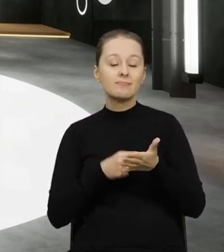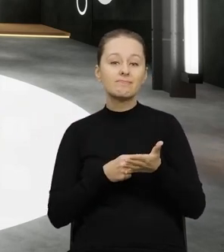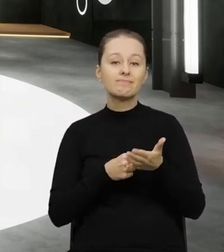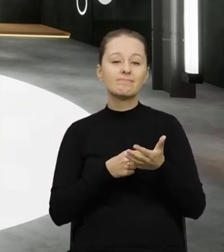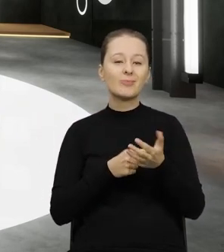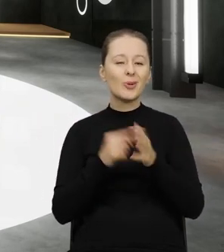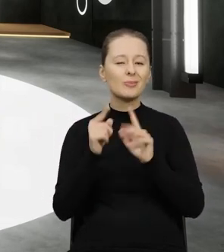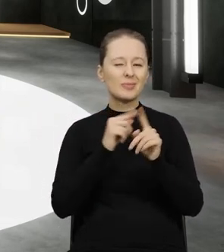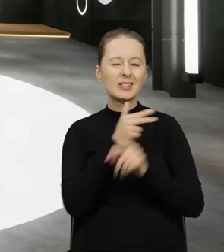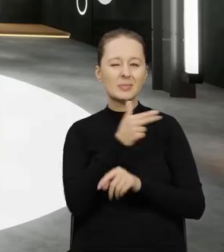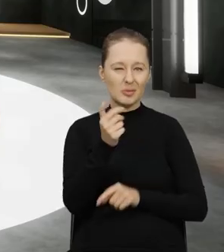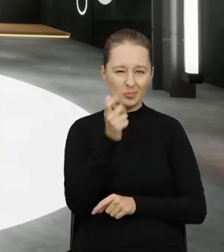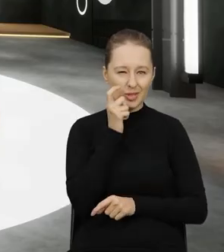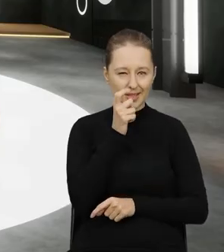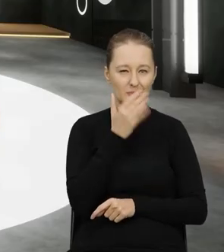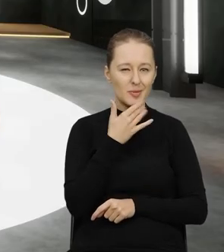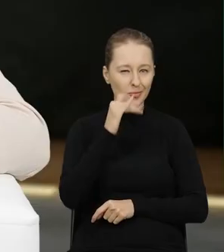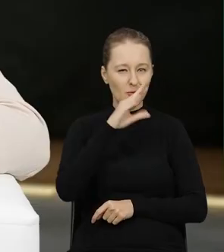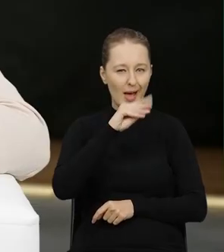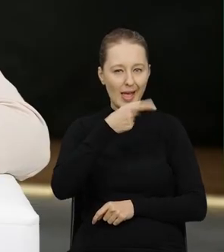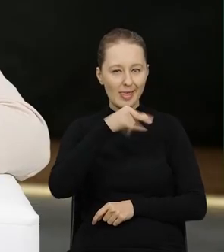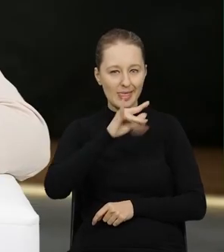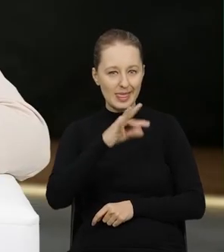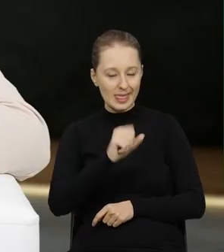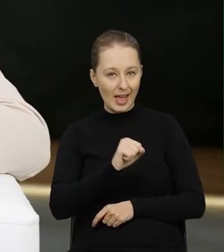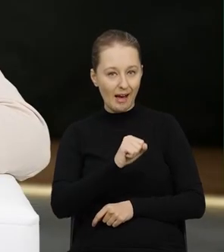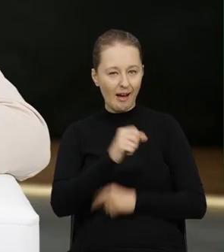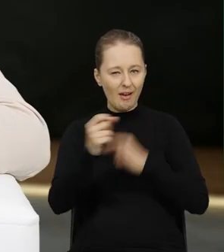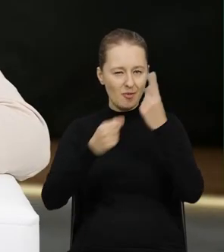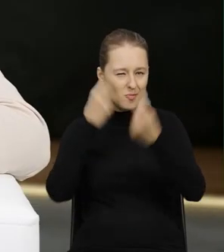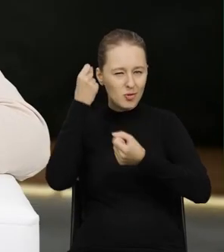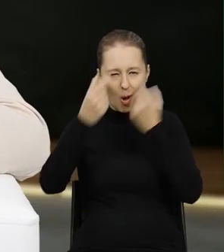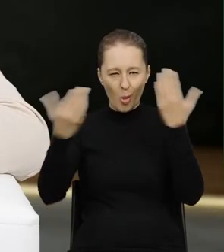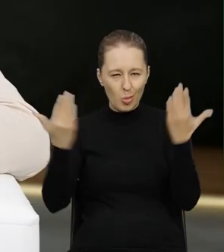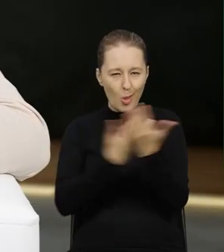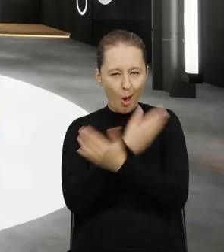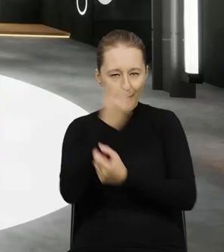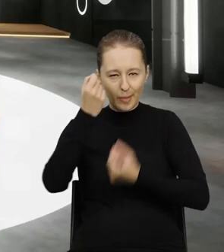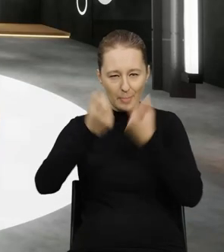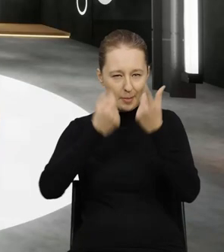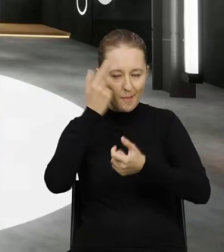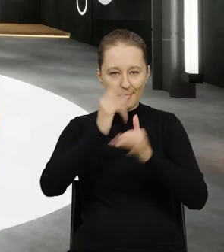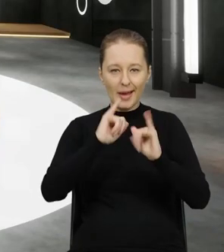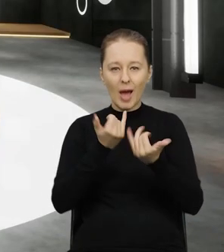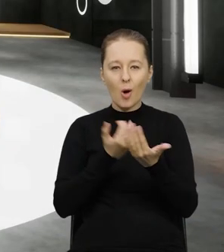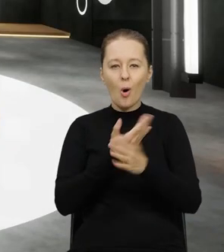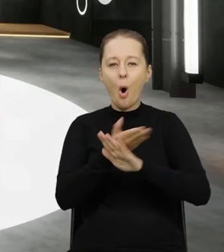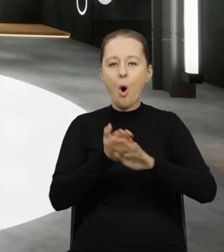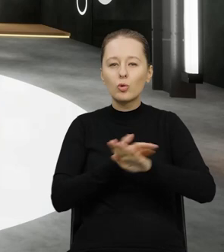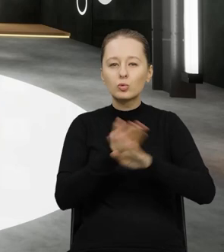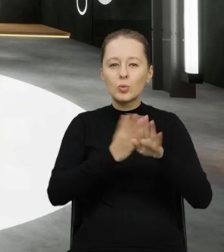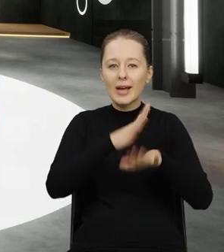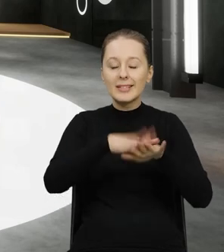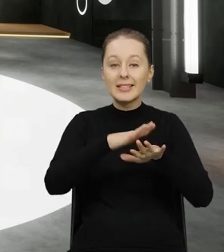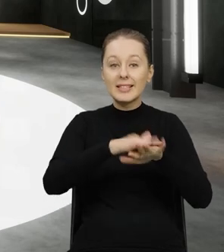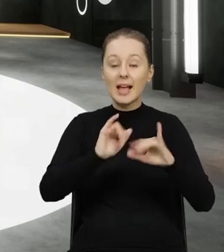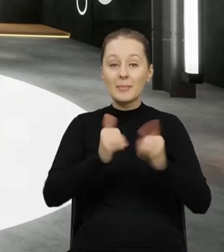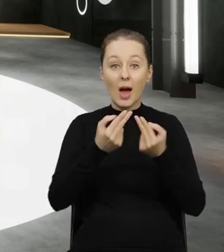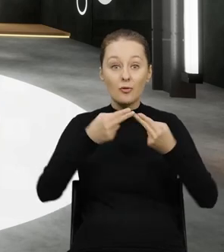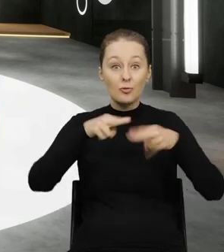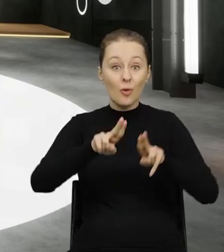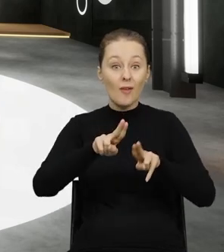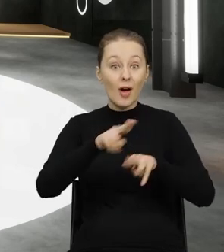przestępcach o których wspomniała pani Edyta którzy wymyślają coraz to nowsze pomysły jak oszukać system jak